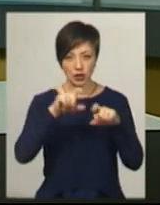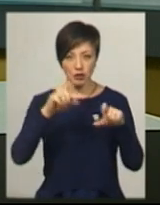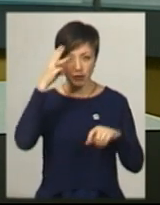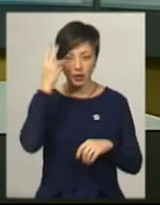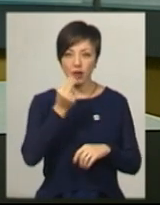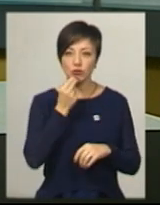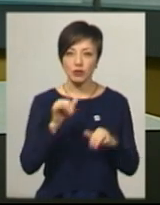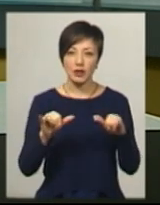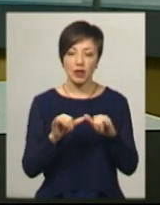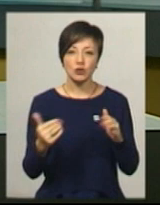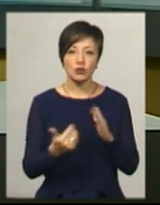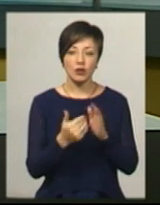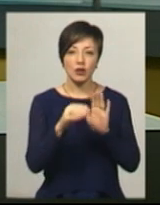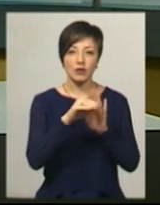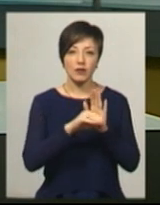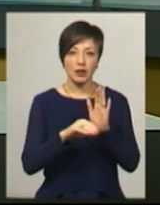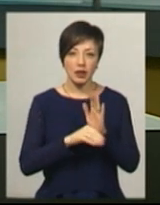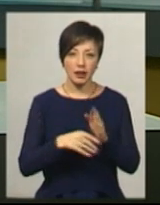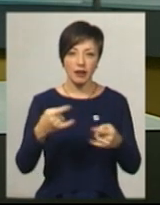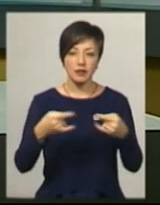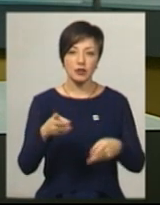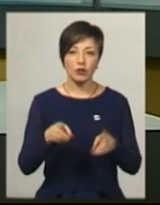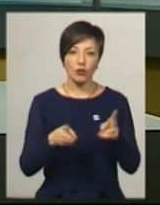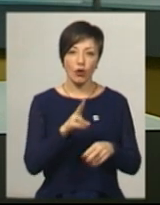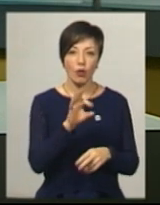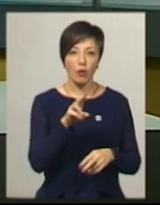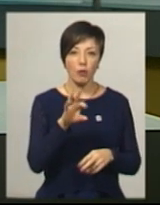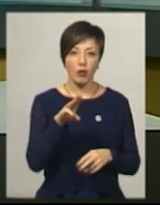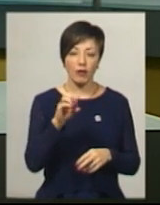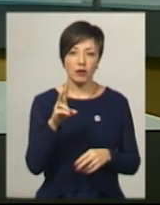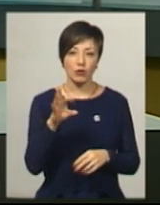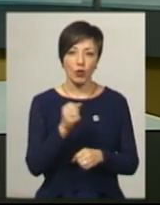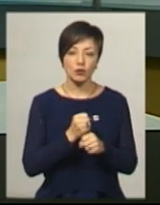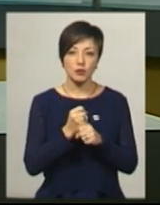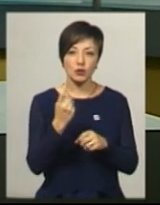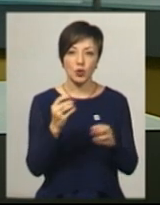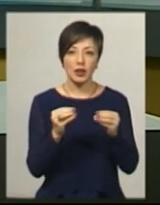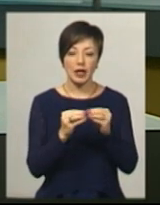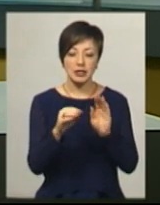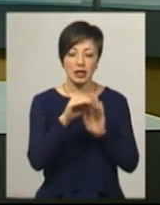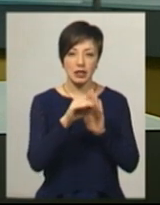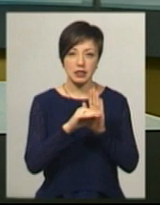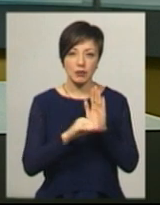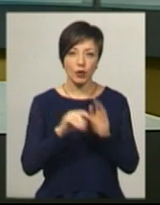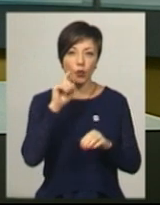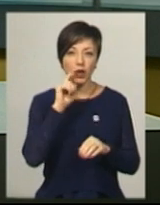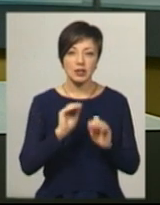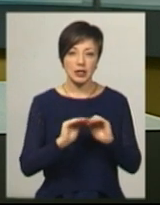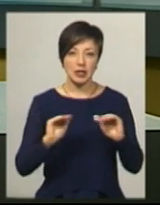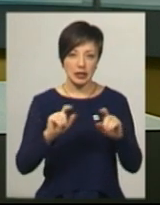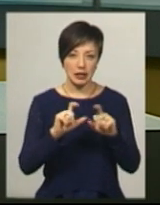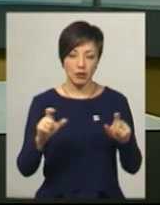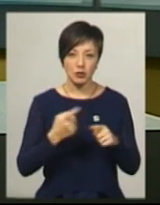харчуються у їдальнях за меню від телевізійного кухаря Євгена Клопотенка, котрий розробив 110 рецептів для українських школярів.